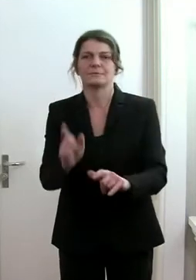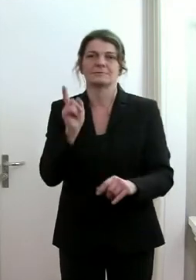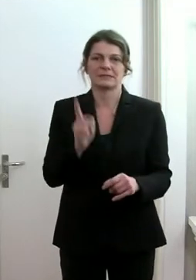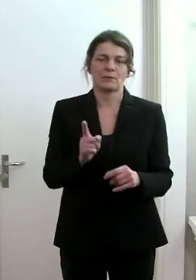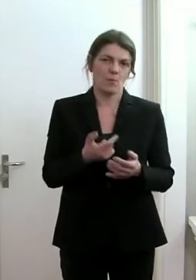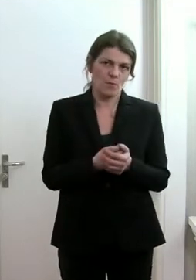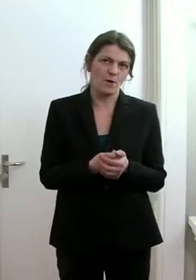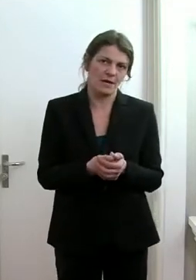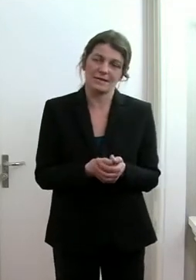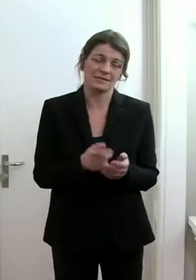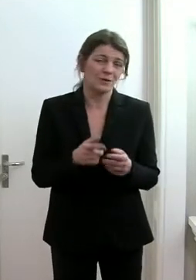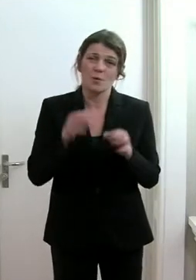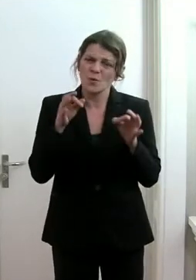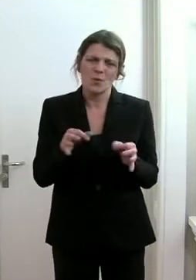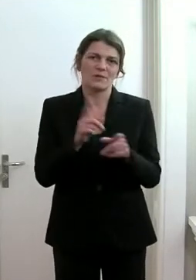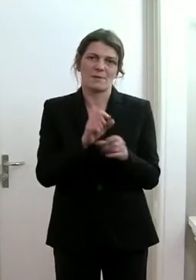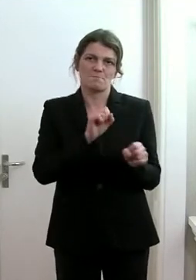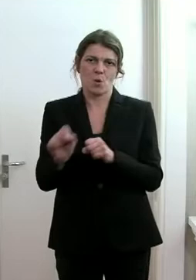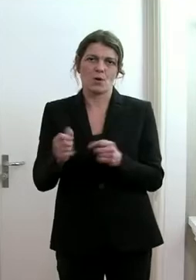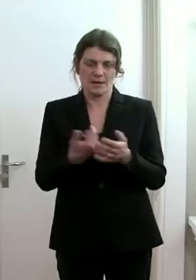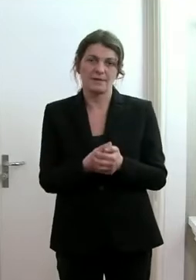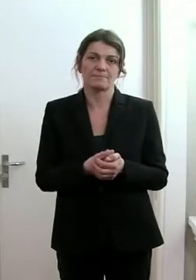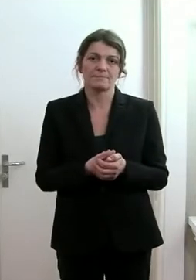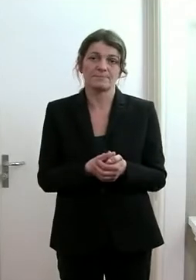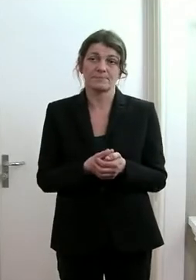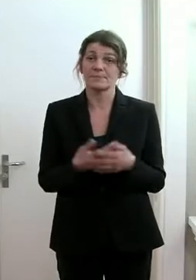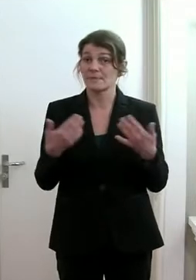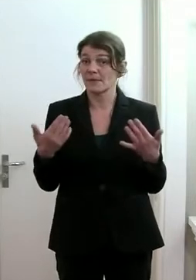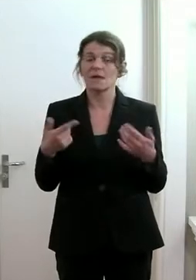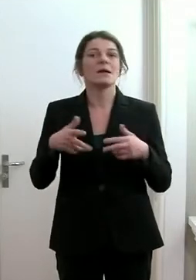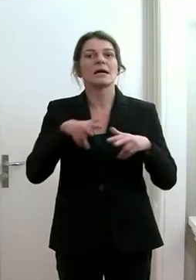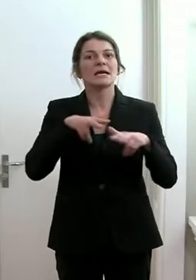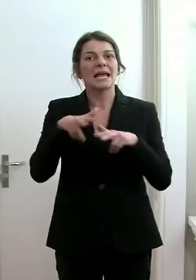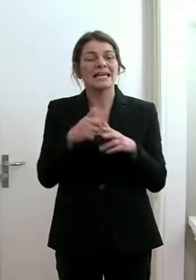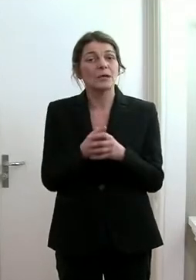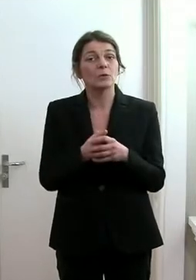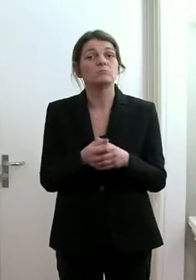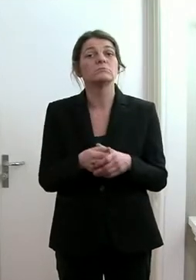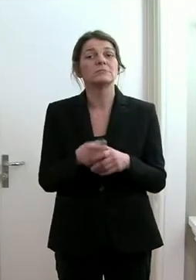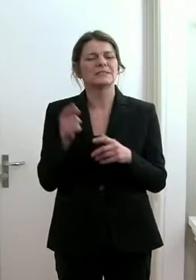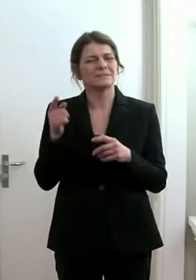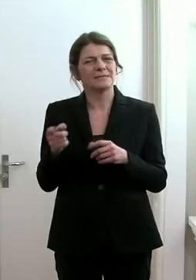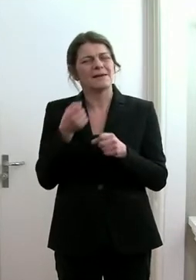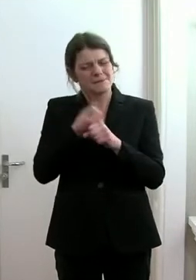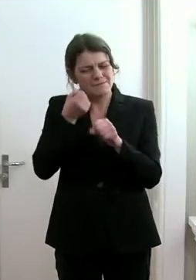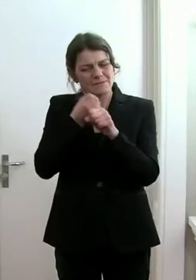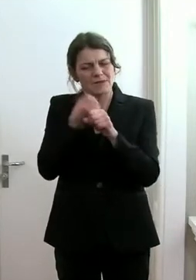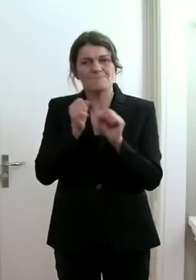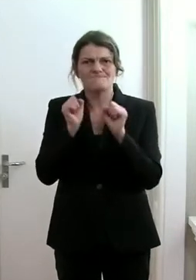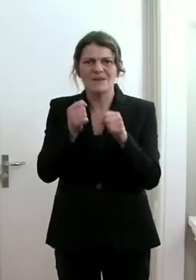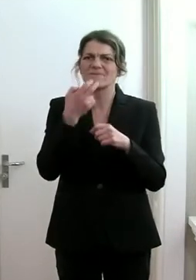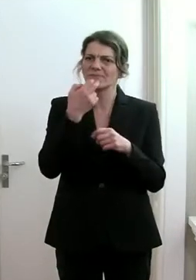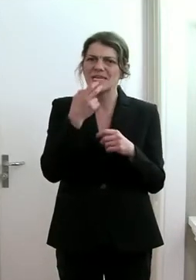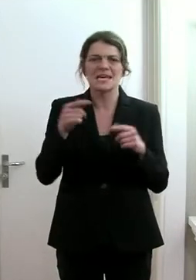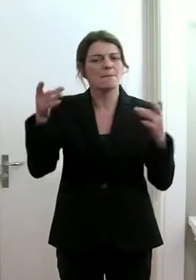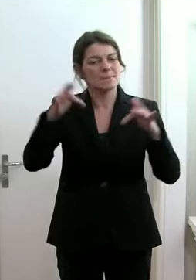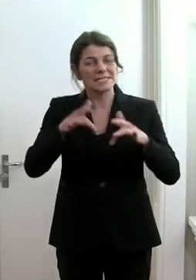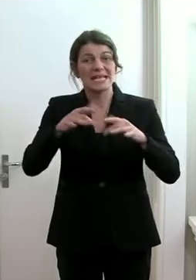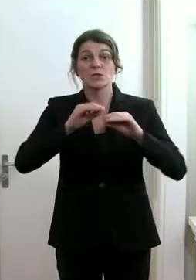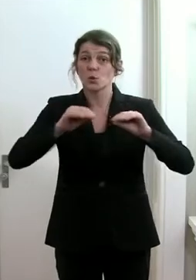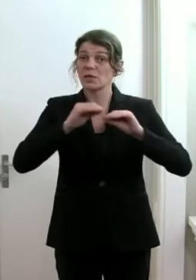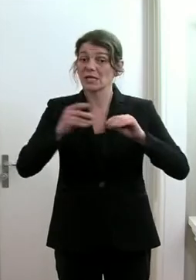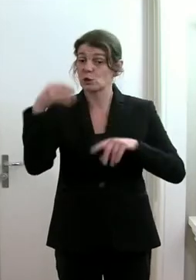bestmöglichst zu gewährleisten. Die Regierung setzt, wie gesagt, alles daran, den Präsenzunterricht an den Schulen